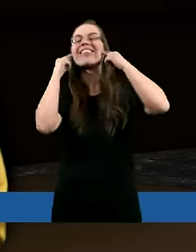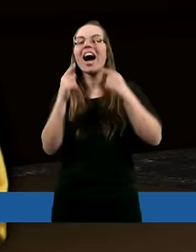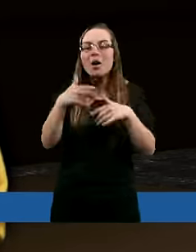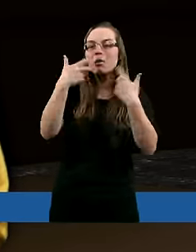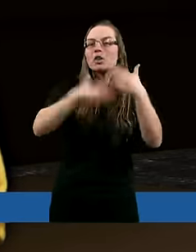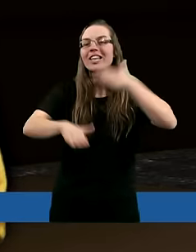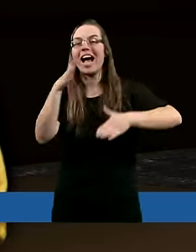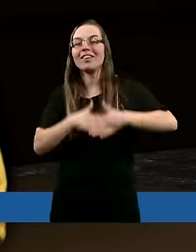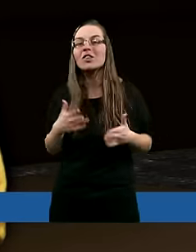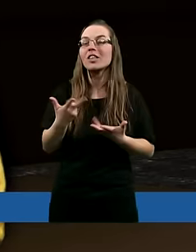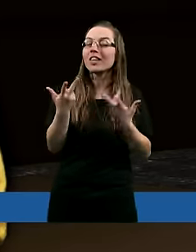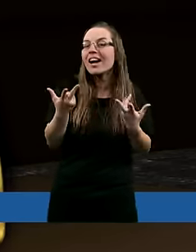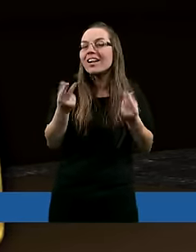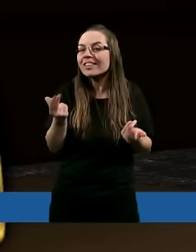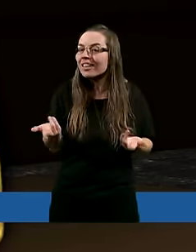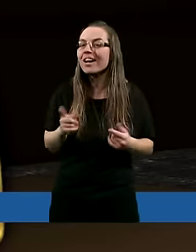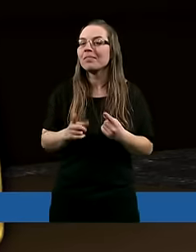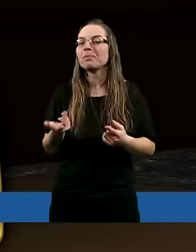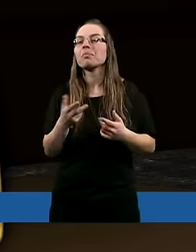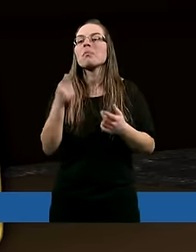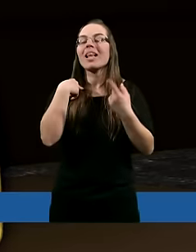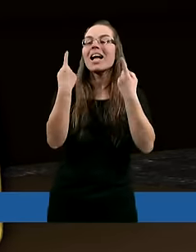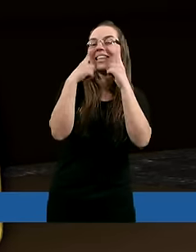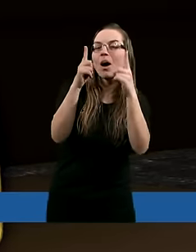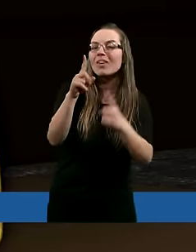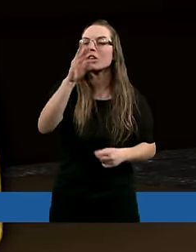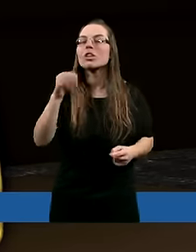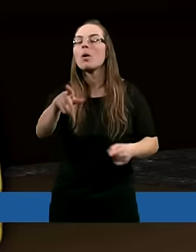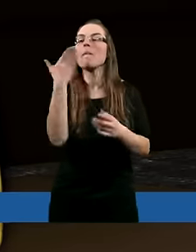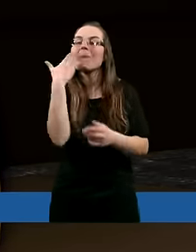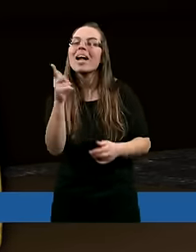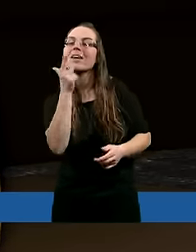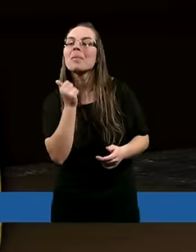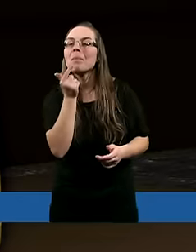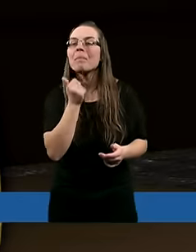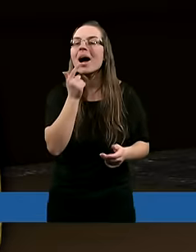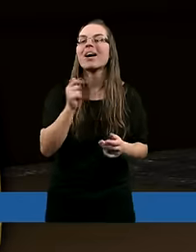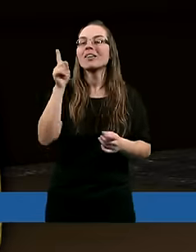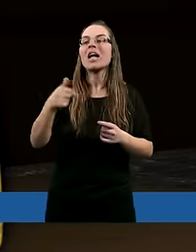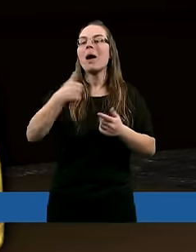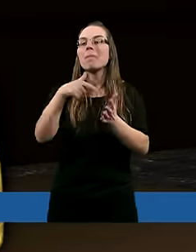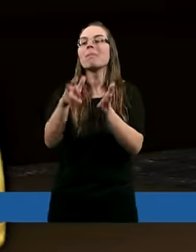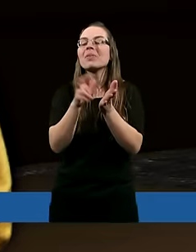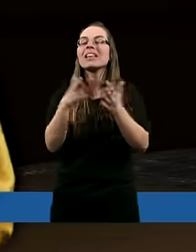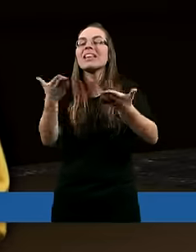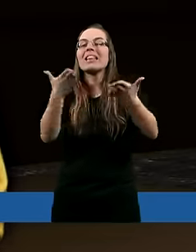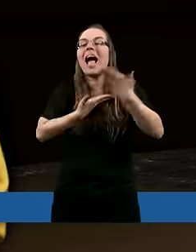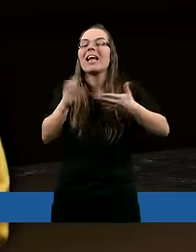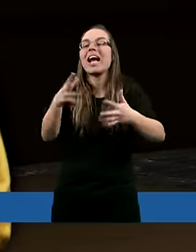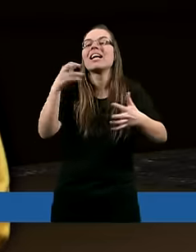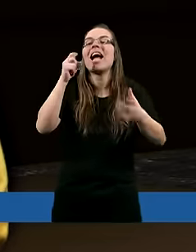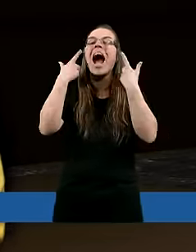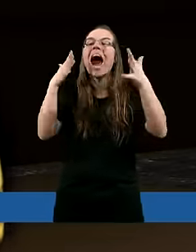radością? No bo my jako chrześcijanie, ja zauważyłam, bardzo mało okazujemy takiej radości, takiej